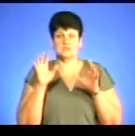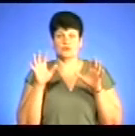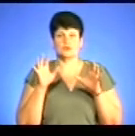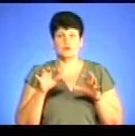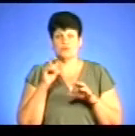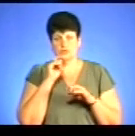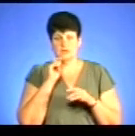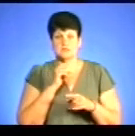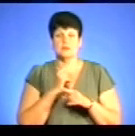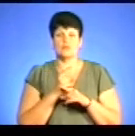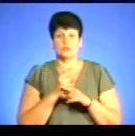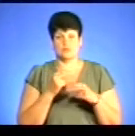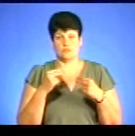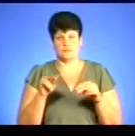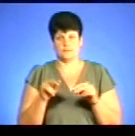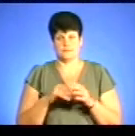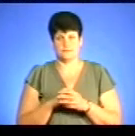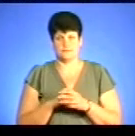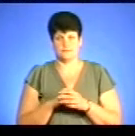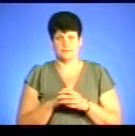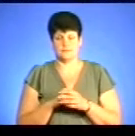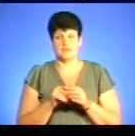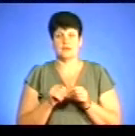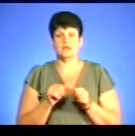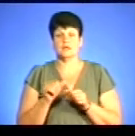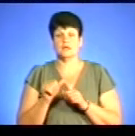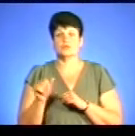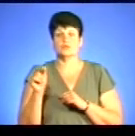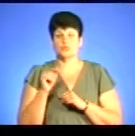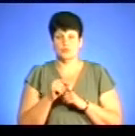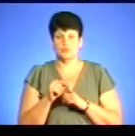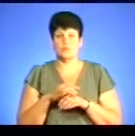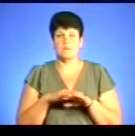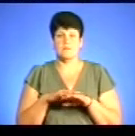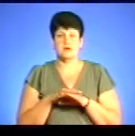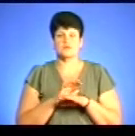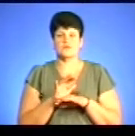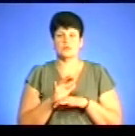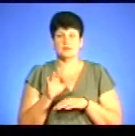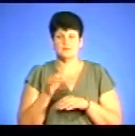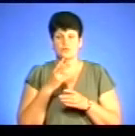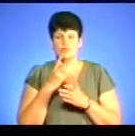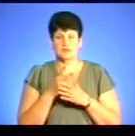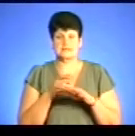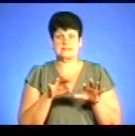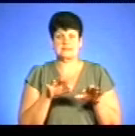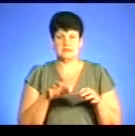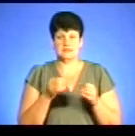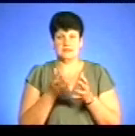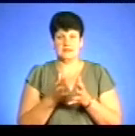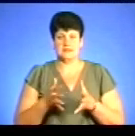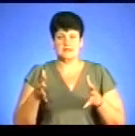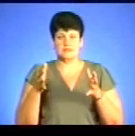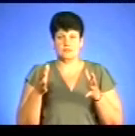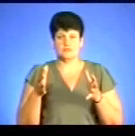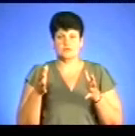взагалі, заборонені до реалізації. Крім того, всього, про масовість виробництва свідчать в величині ємкості для купажу